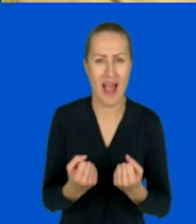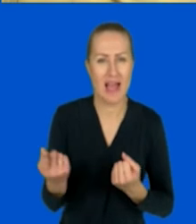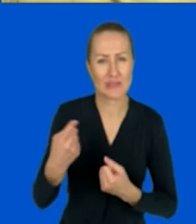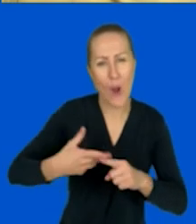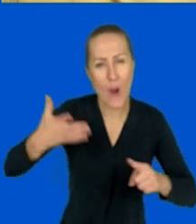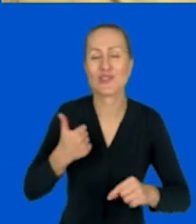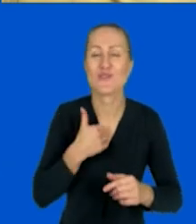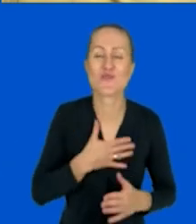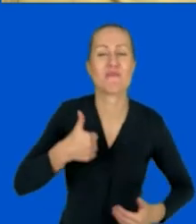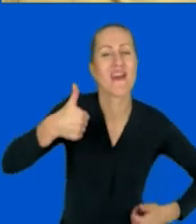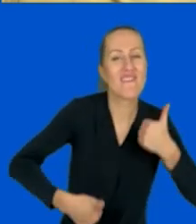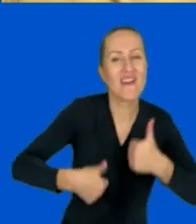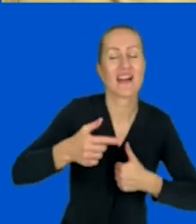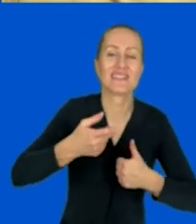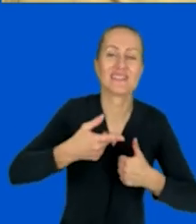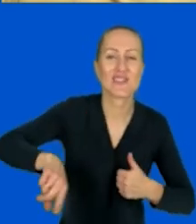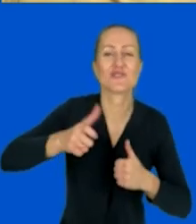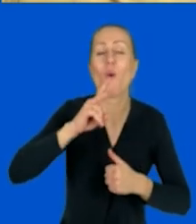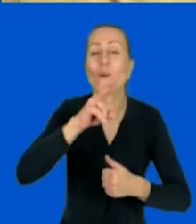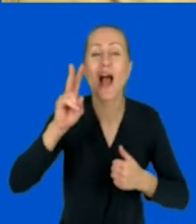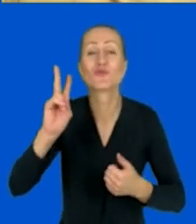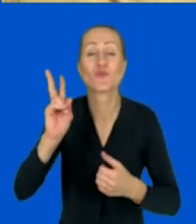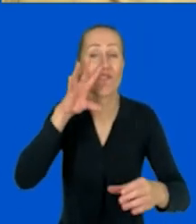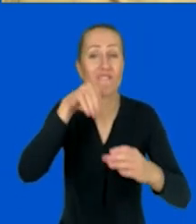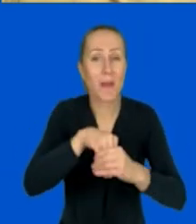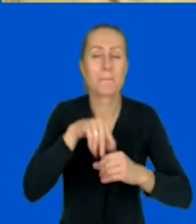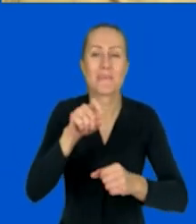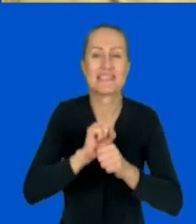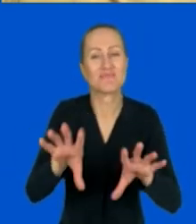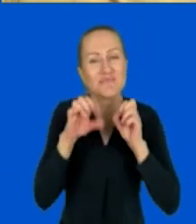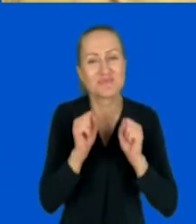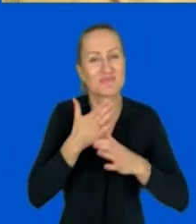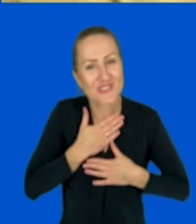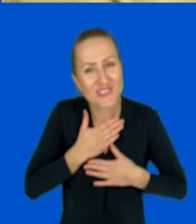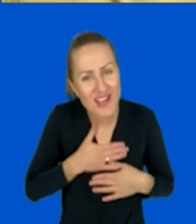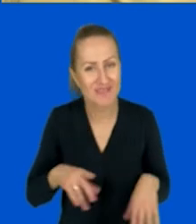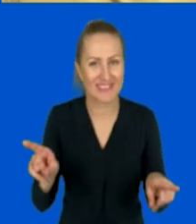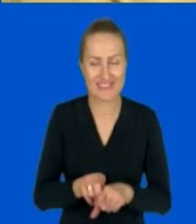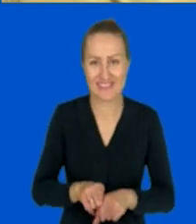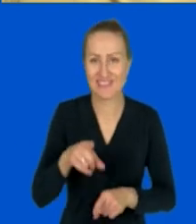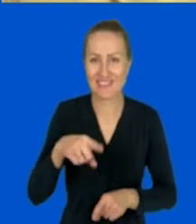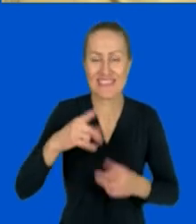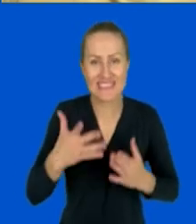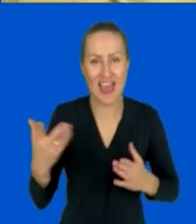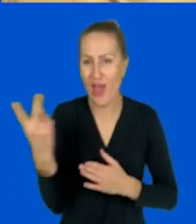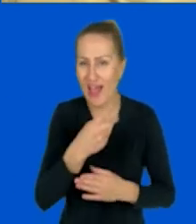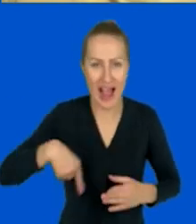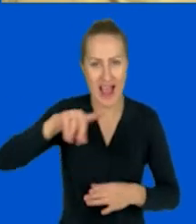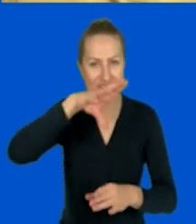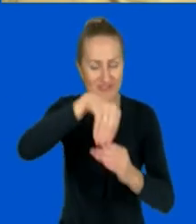rywalizację taką, gdzie wszyscy biorący udział, mają z niej przyjemność i biorą udział obokólną zgodą.